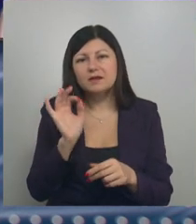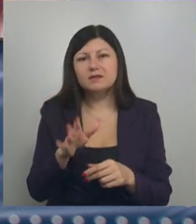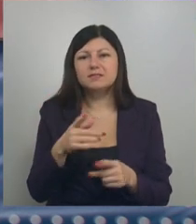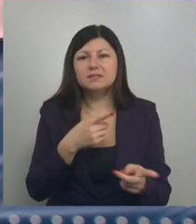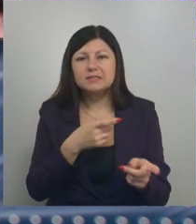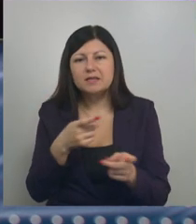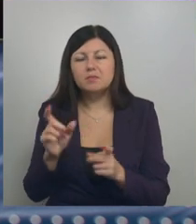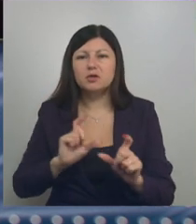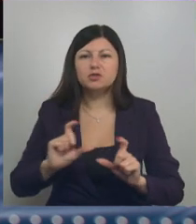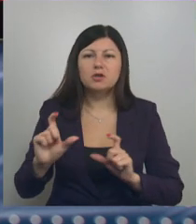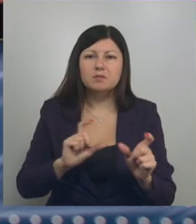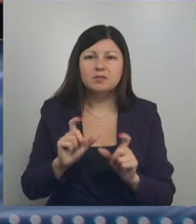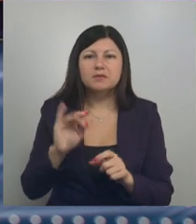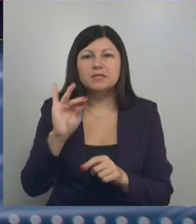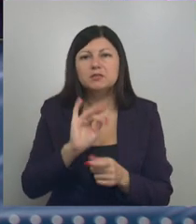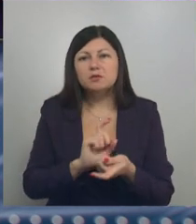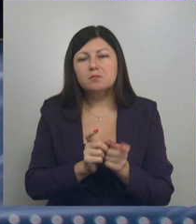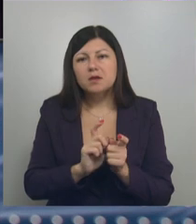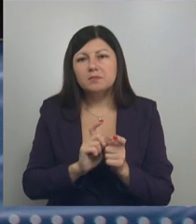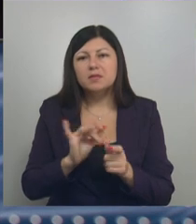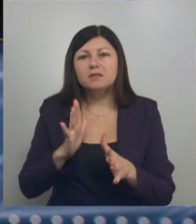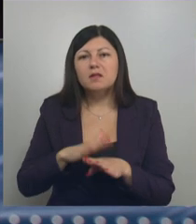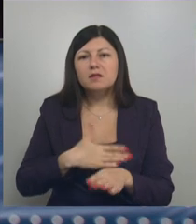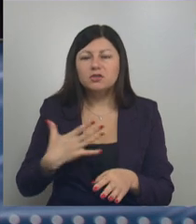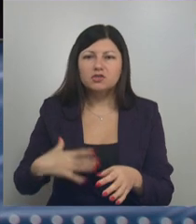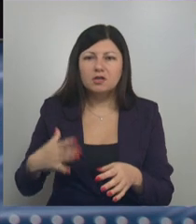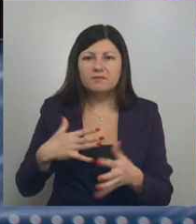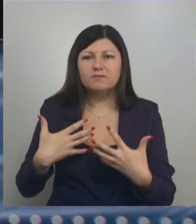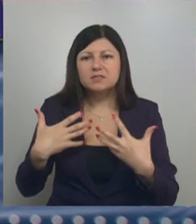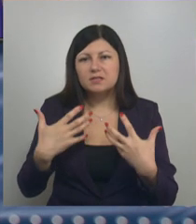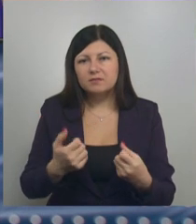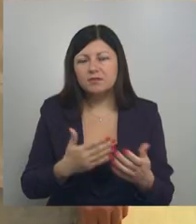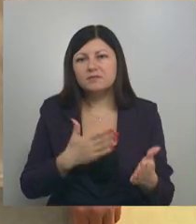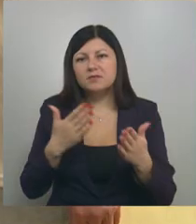шахматах. Истории борьбы и долгожданного выздоровления в следующем сюжете.